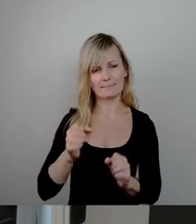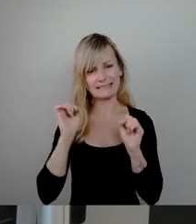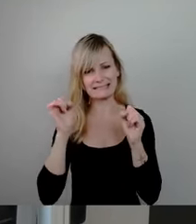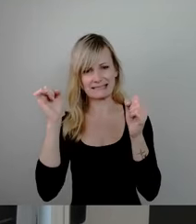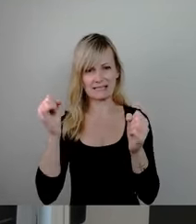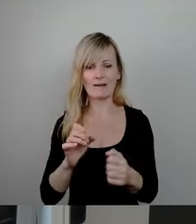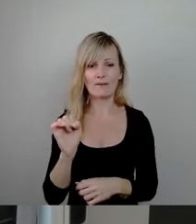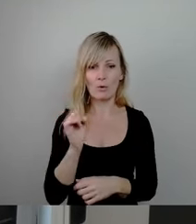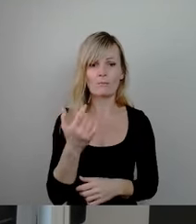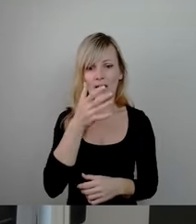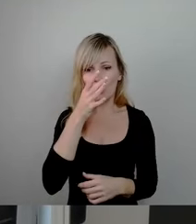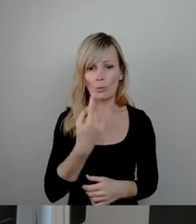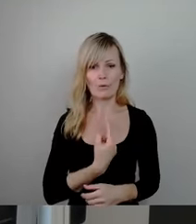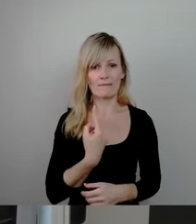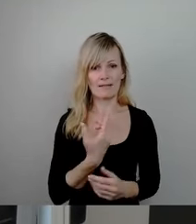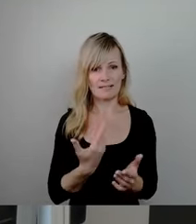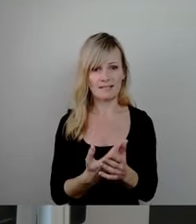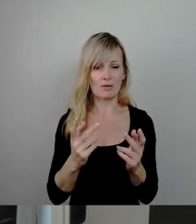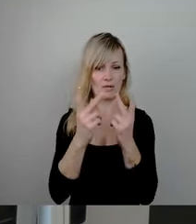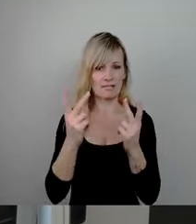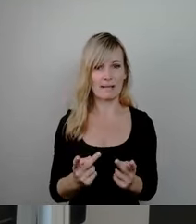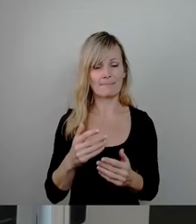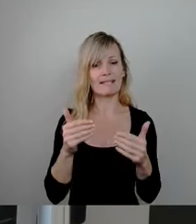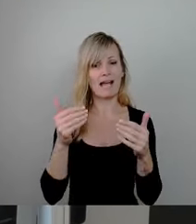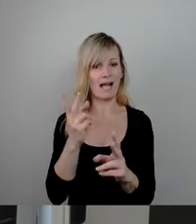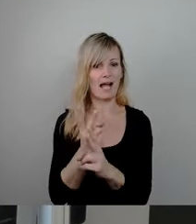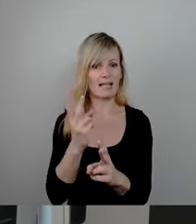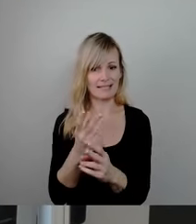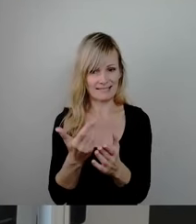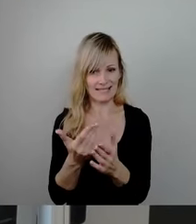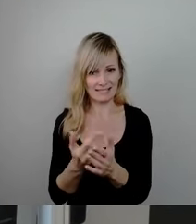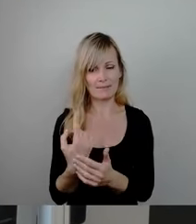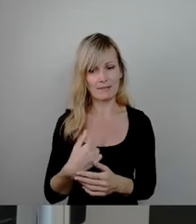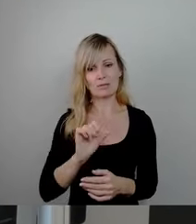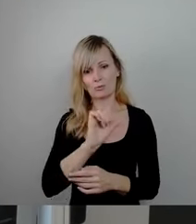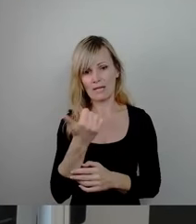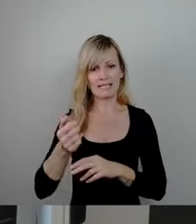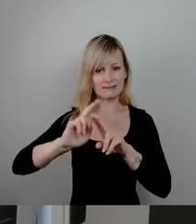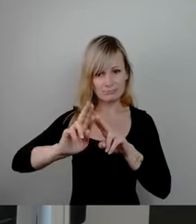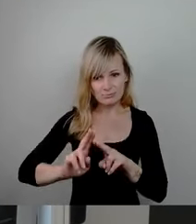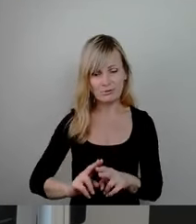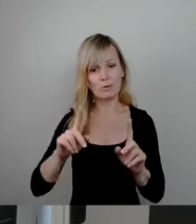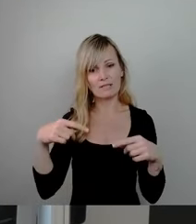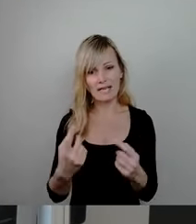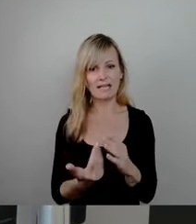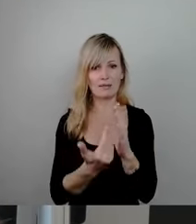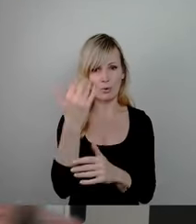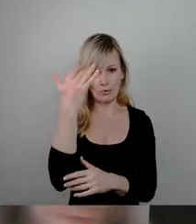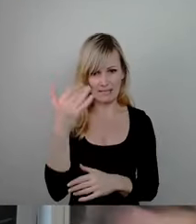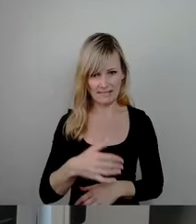sind, das ist ja quasi das Konzept der Nachhaltigkeit, erst mal die Dinge in Ordnung zu bringen, die man hat, und dann über Neues nachzudenken.